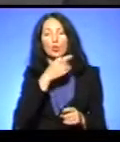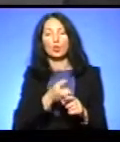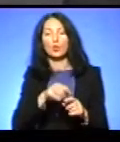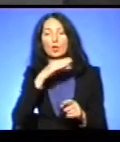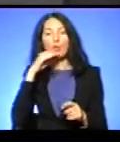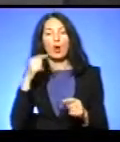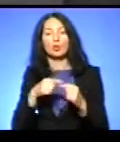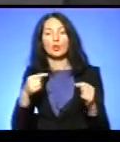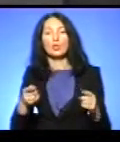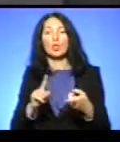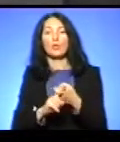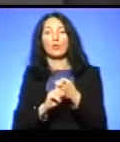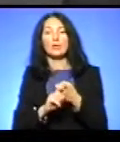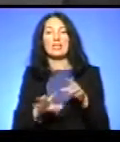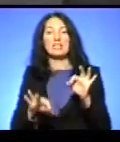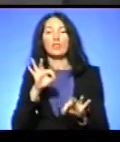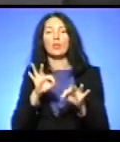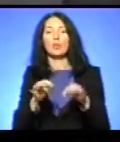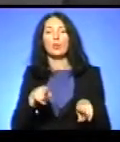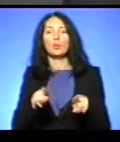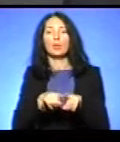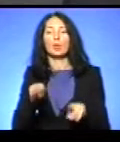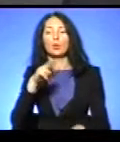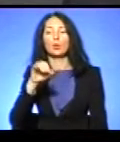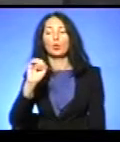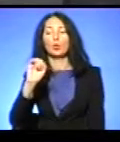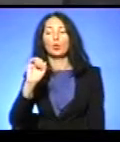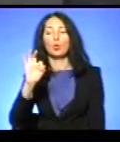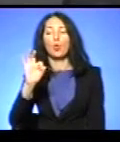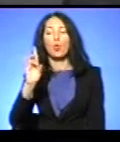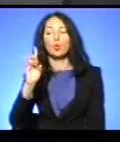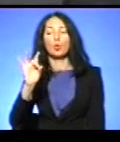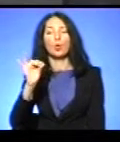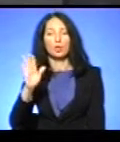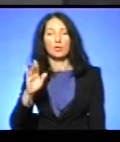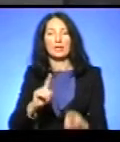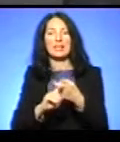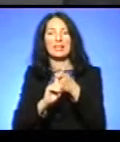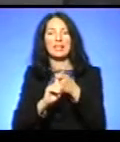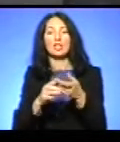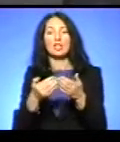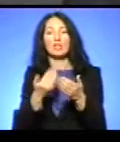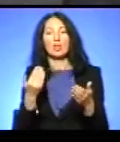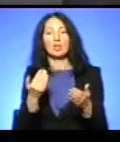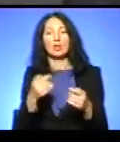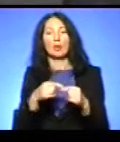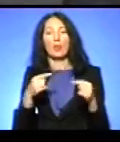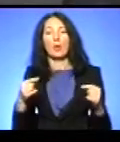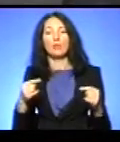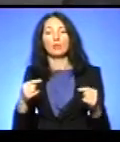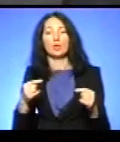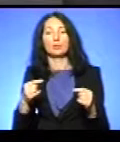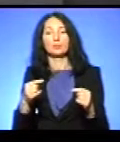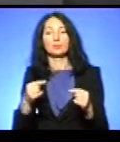'язаних з відбором таких донорів або формуванням того реєстру, залежить від певної концентрації